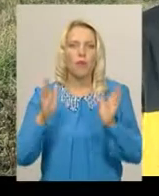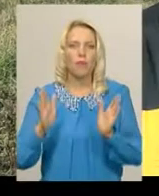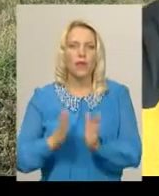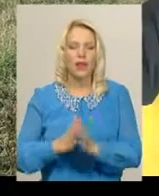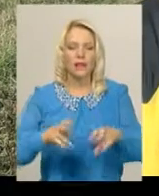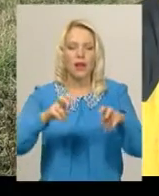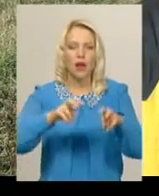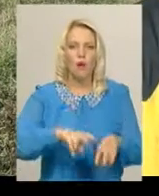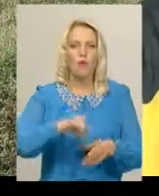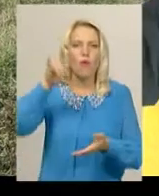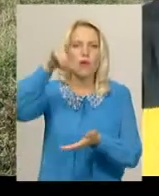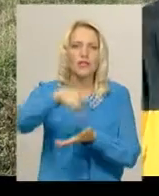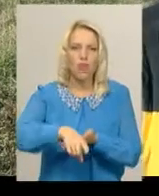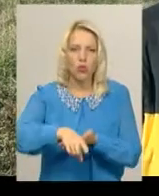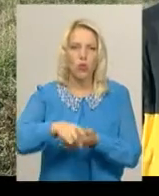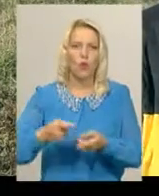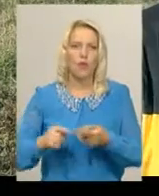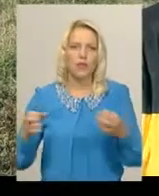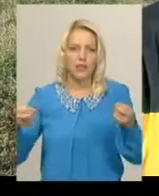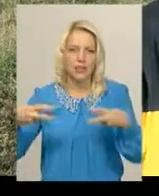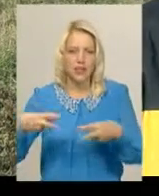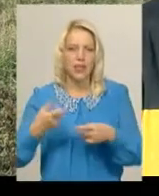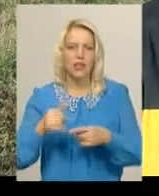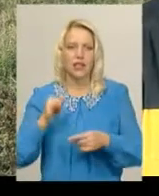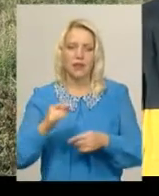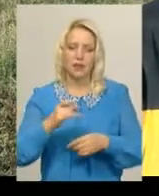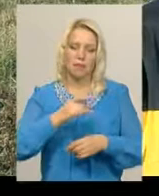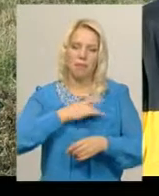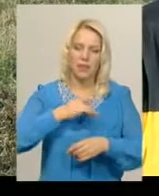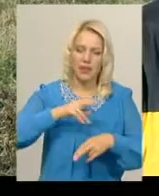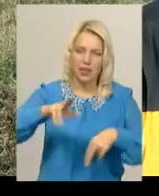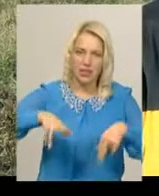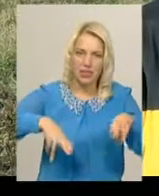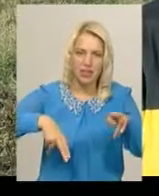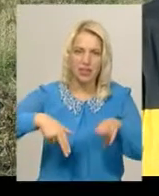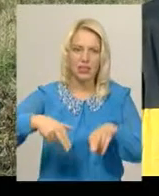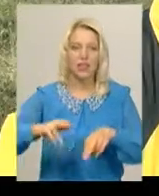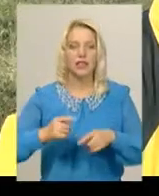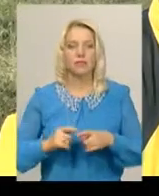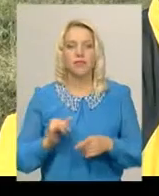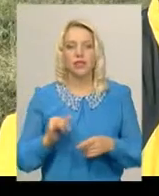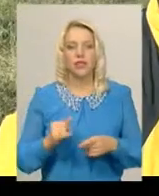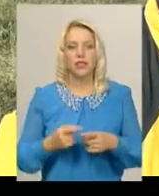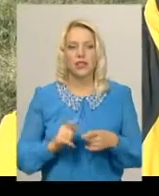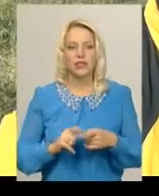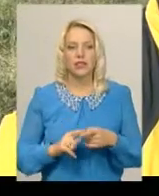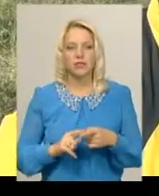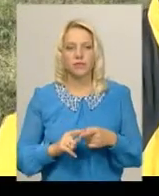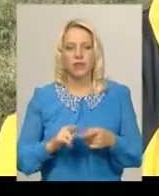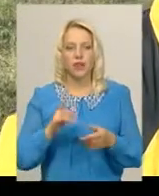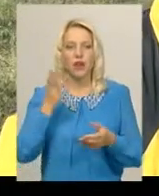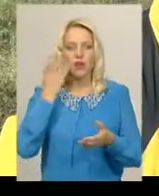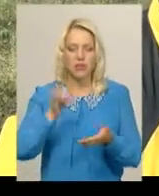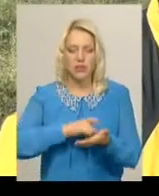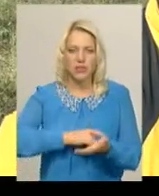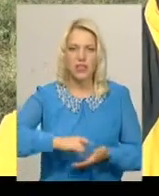червоний для зими, білий для літа. Пілот-професіонал злетить із